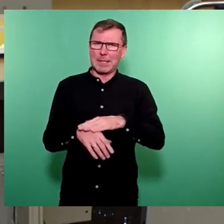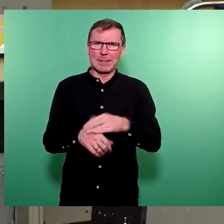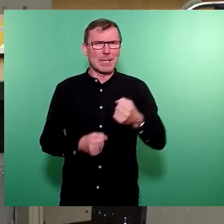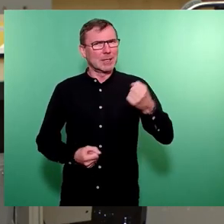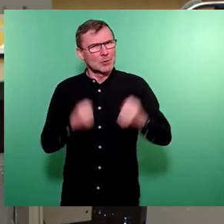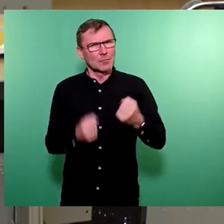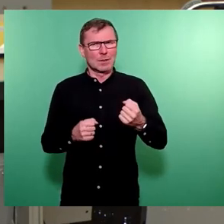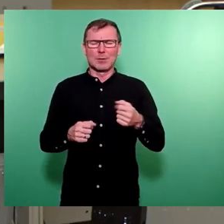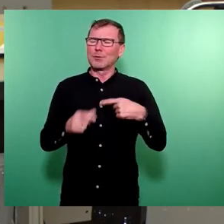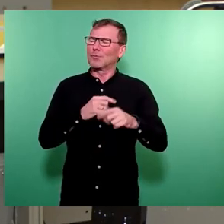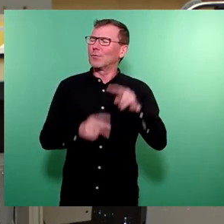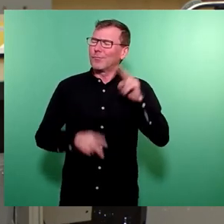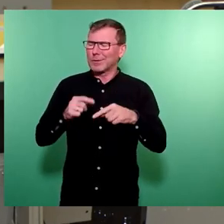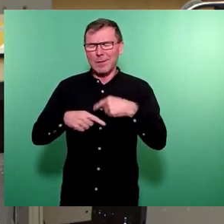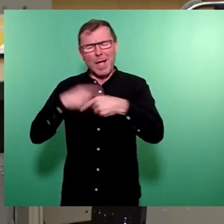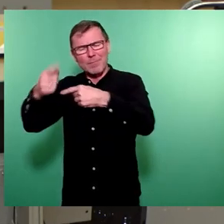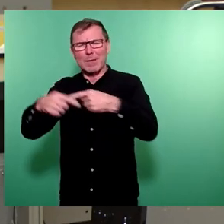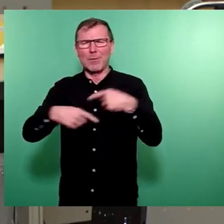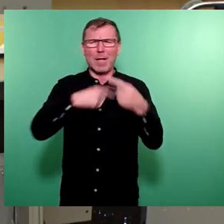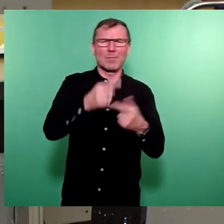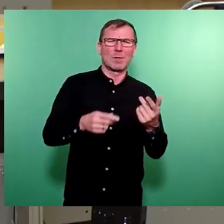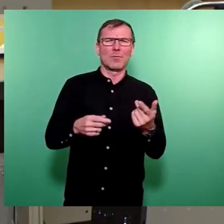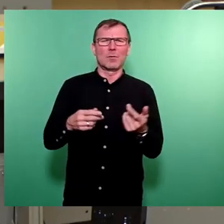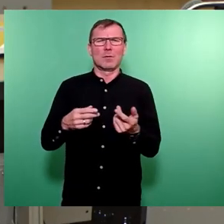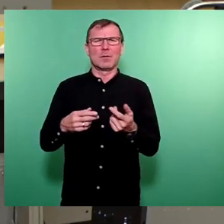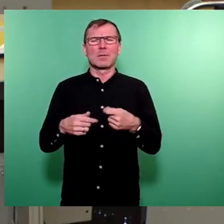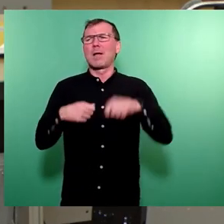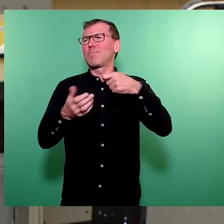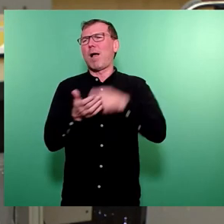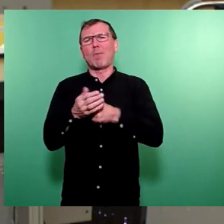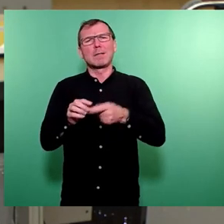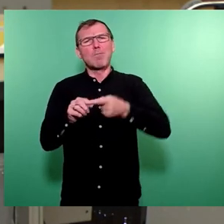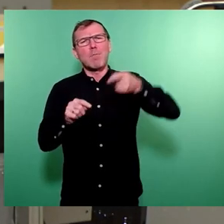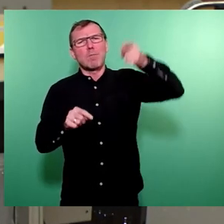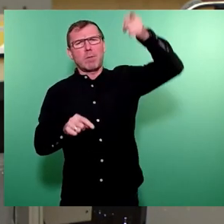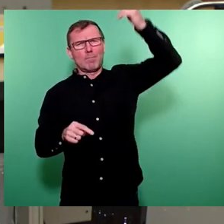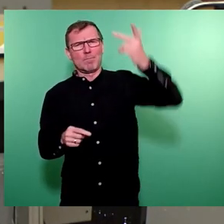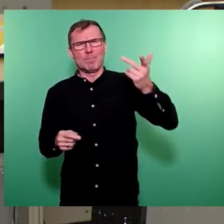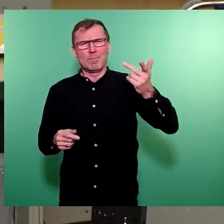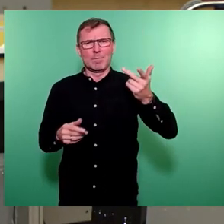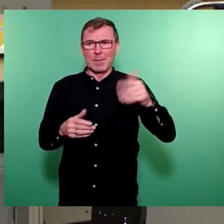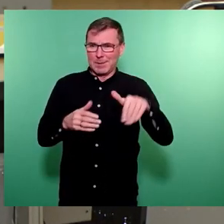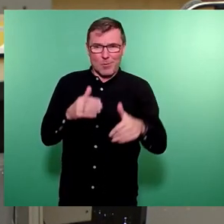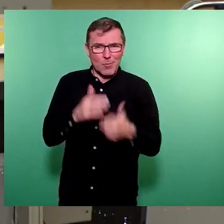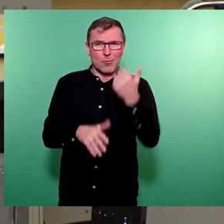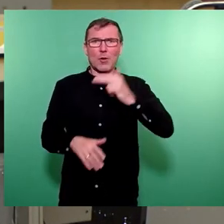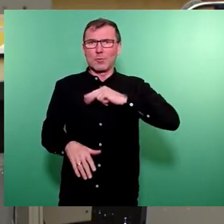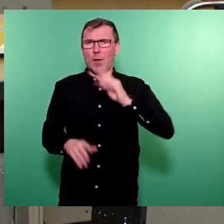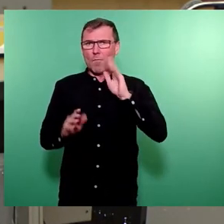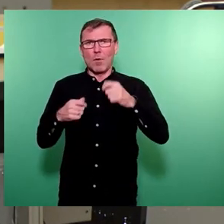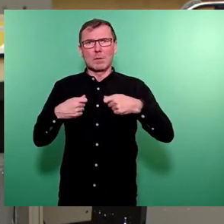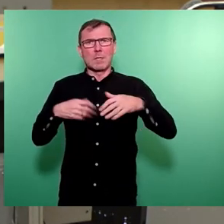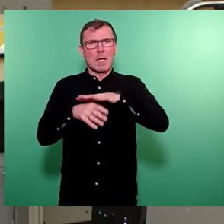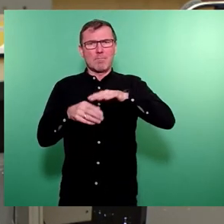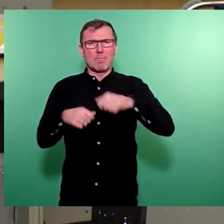durch unterschiedlichste Entwicklungen, insbesondere weggaloppierende Baupreise, tatsächlich neuen bezahlbaren Wohnraum zu bauen, weiter daran